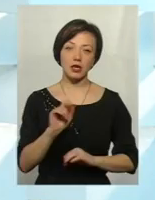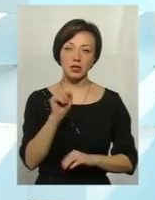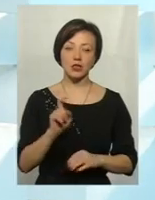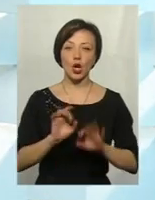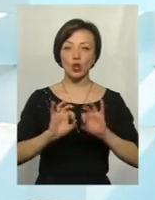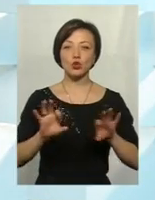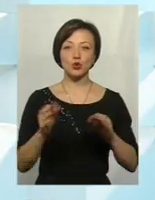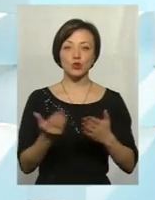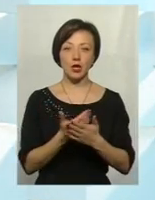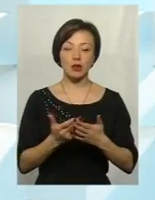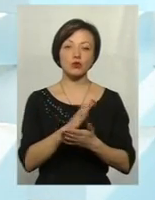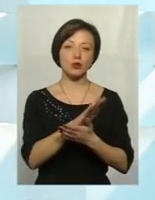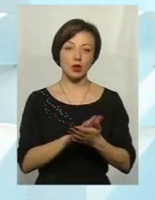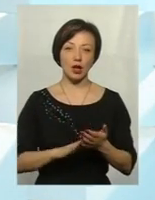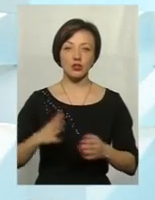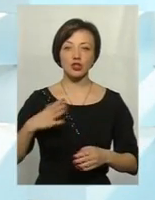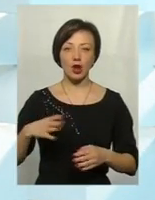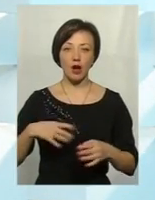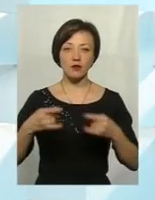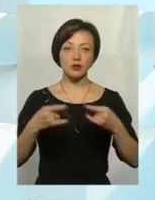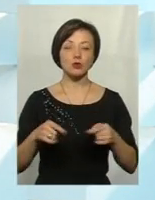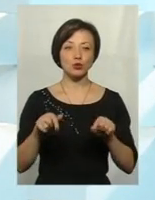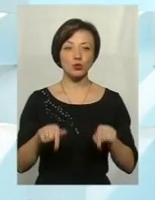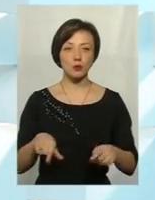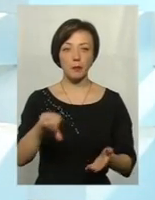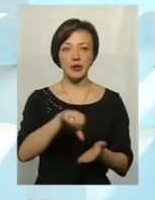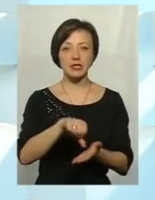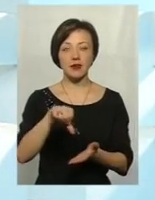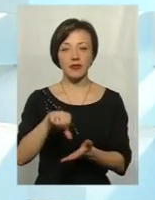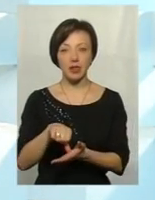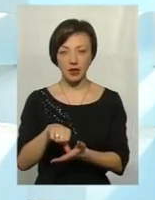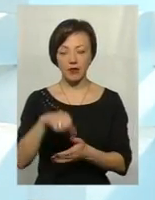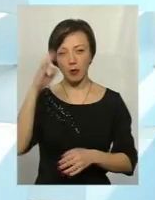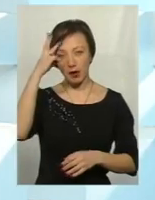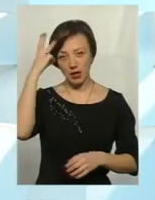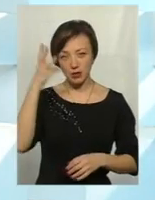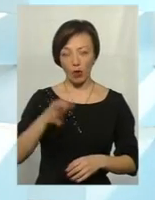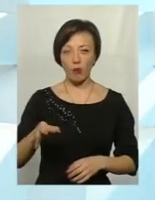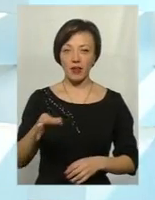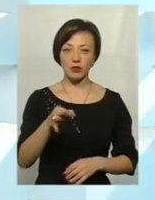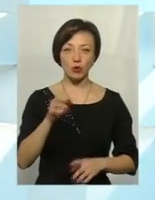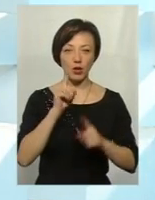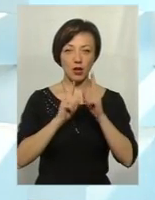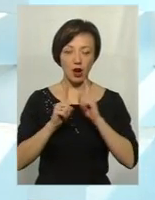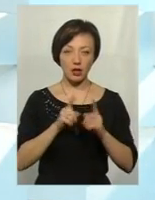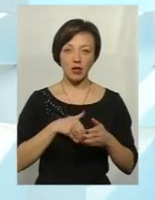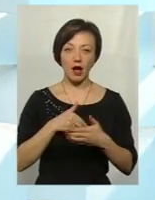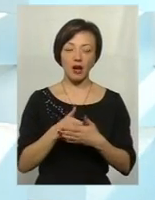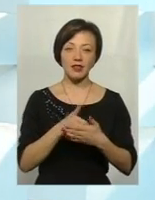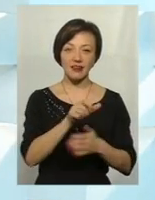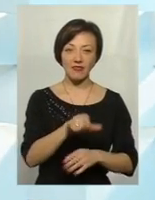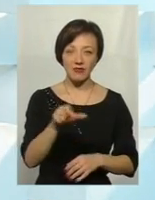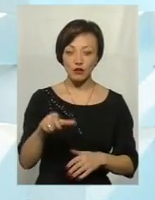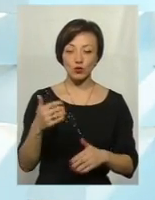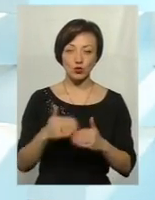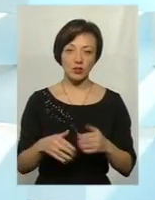сюжету, далі чекаємо у цій студії представників Хмельницької обласної ради, громадських активістів, а